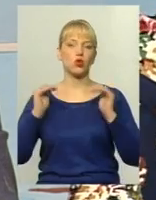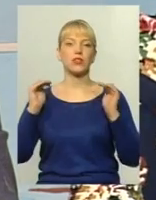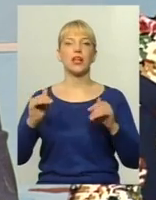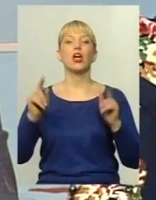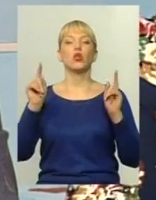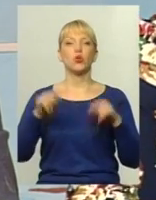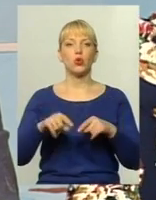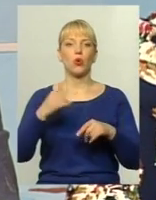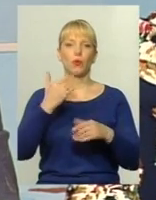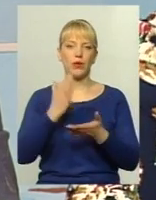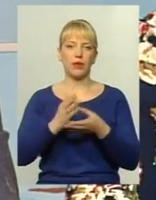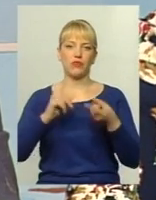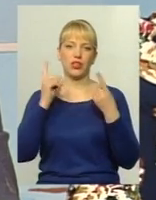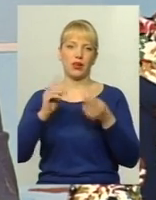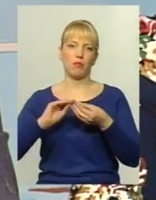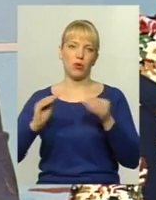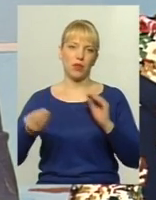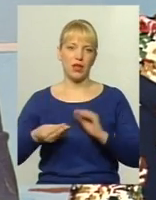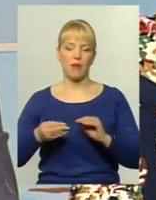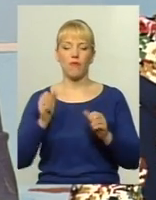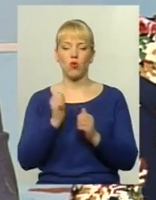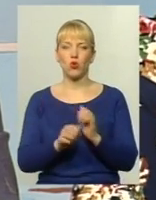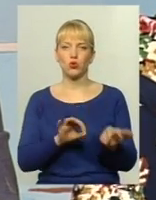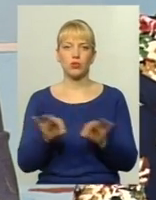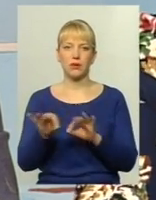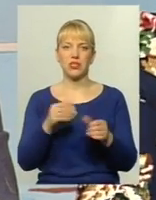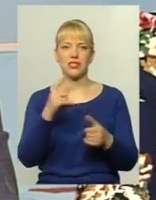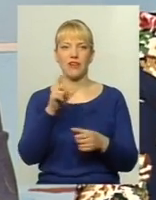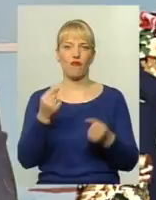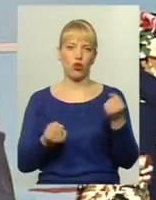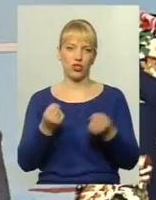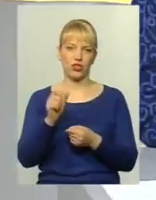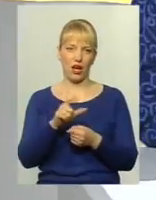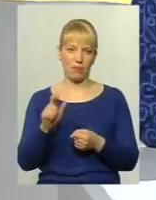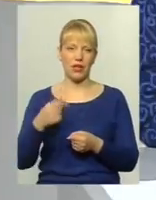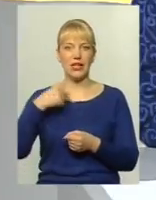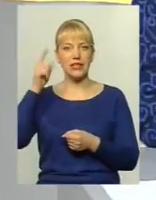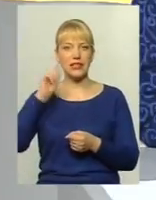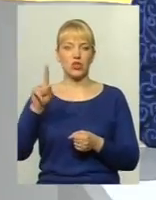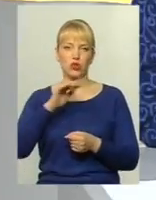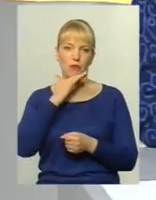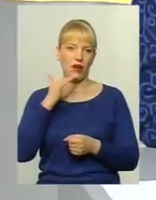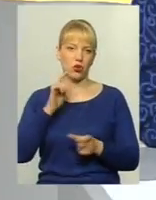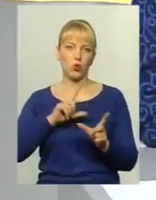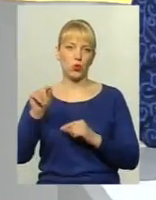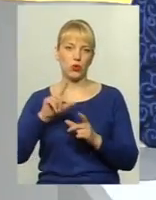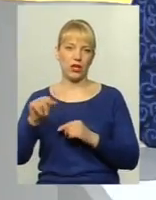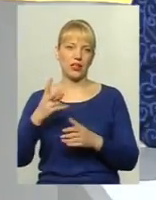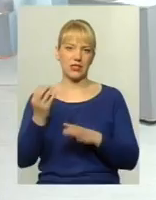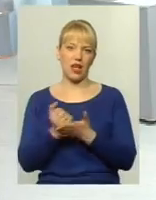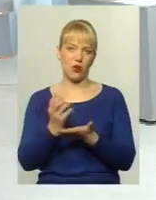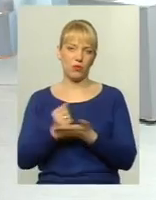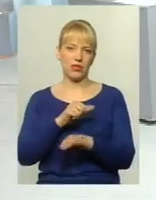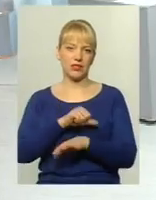дуже велика проблема в кожного із перевізників з водіями Ви знаєте, що зараз багато людей виїжджають на заробітки за